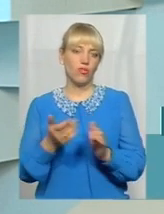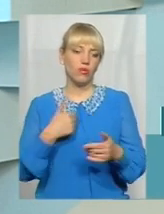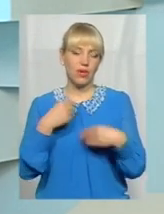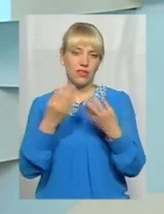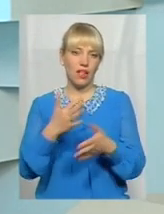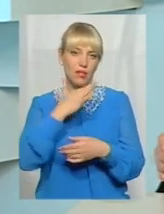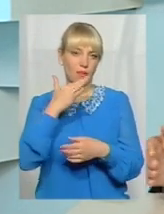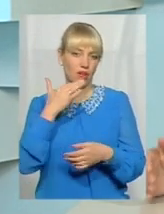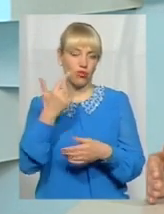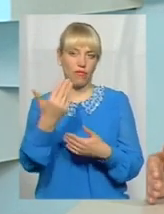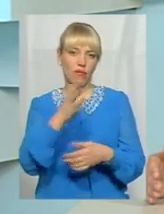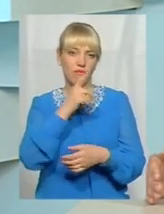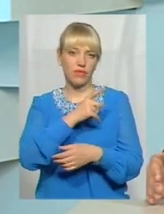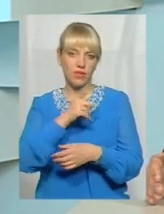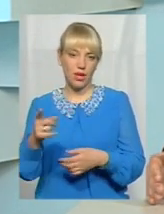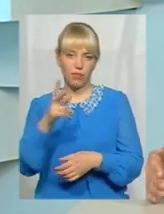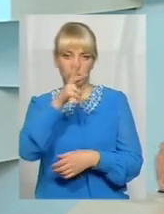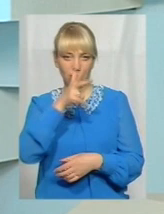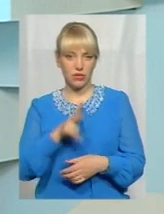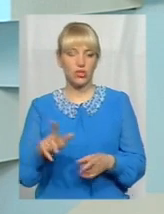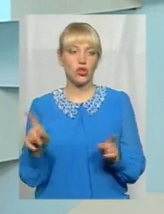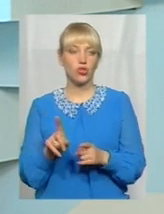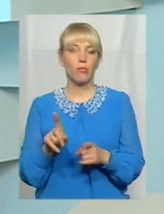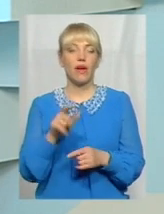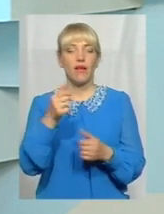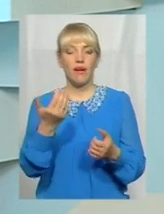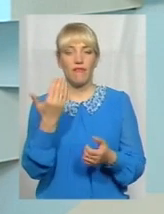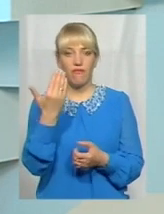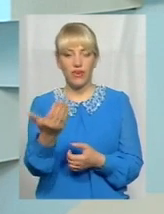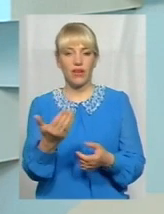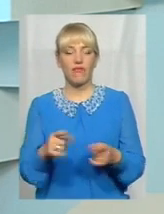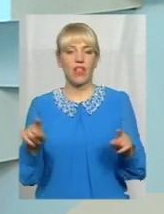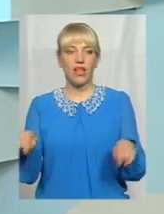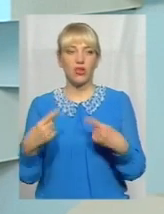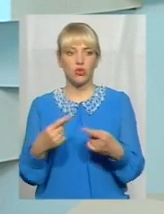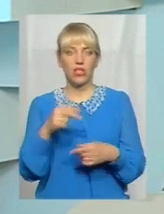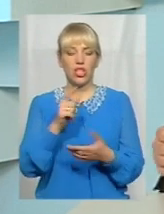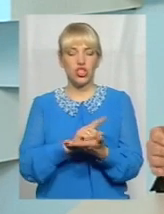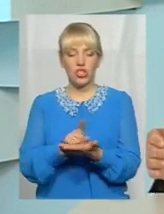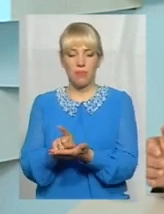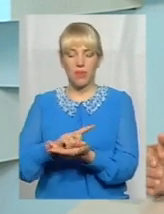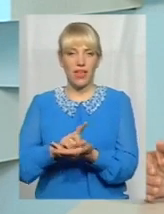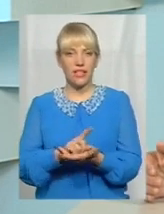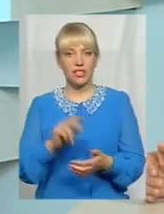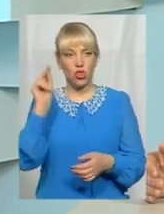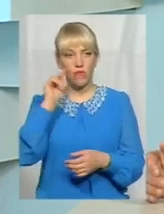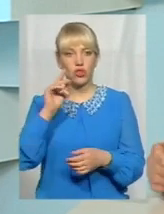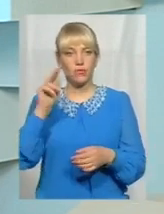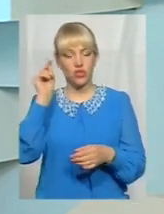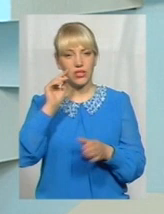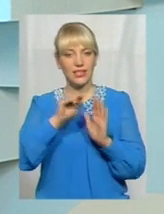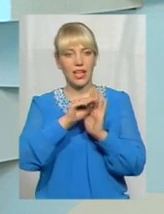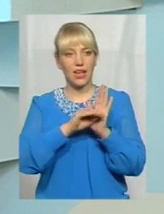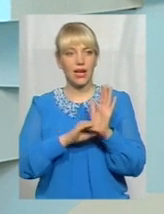дали 3 місяці перевізникам на те, щоб вони влаштували GPS-навігацію, щоб вони привчилися до графіків,